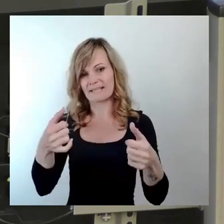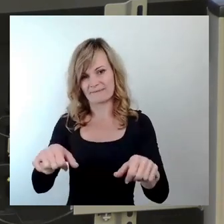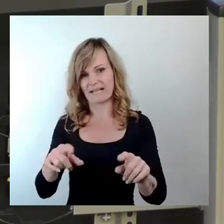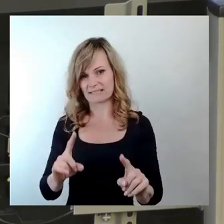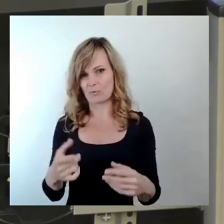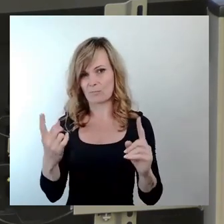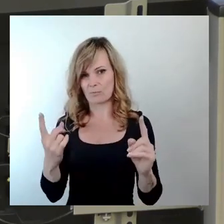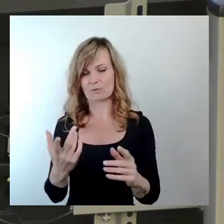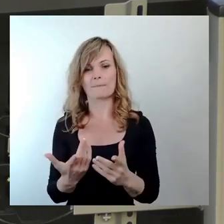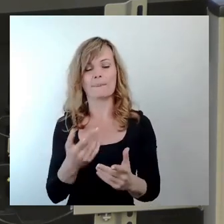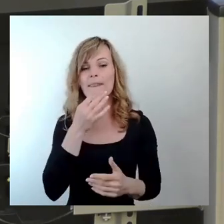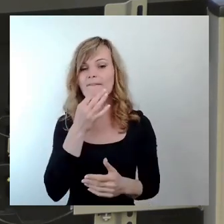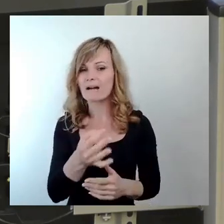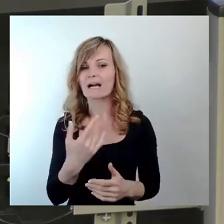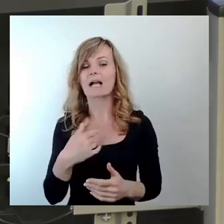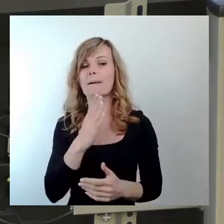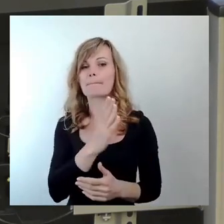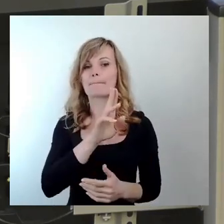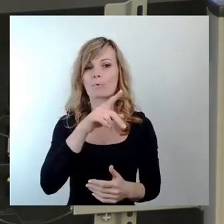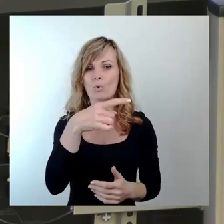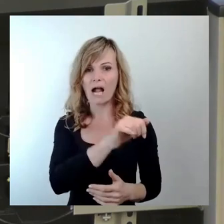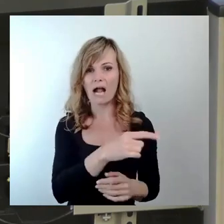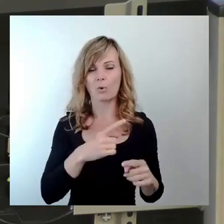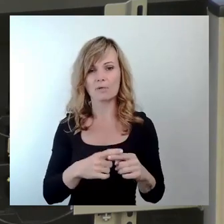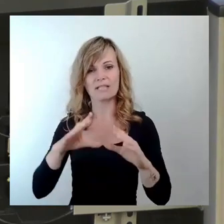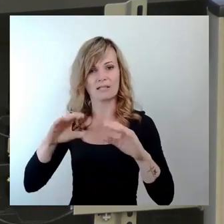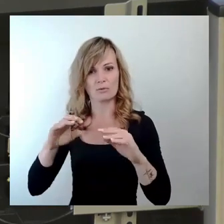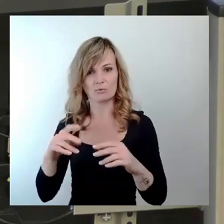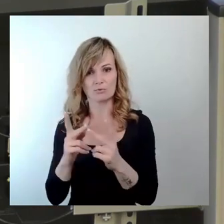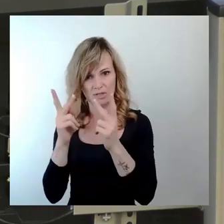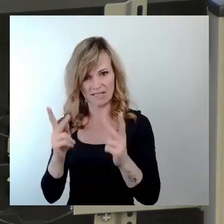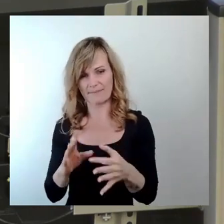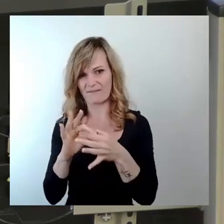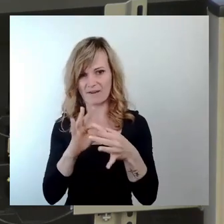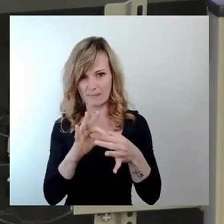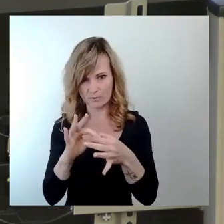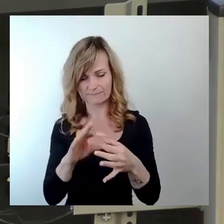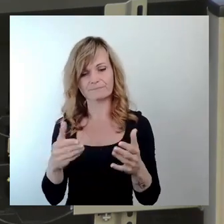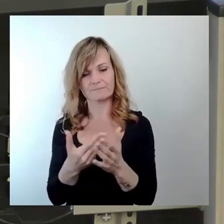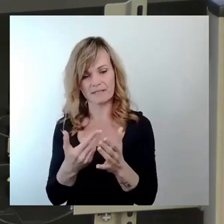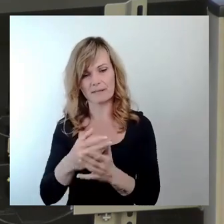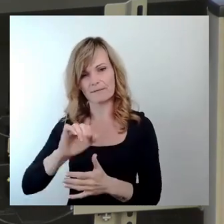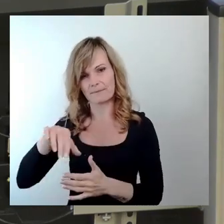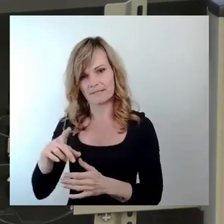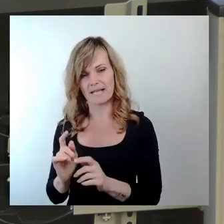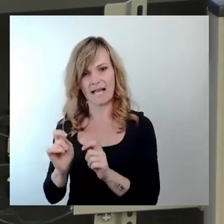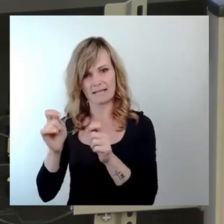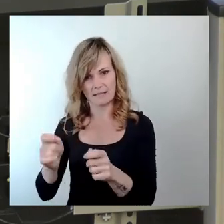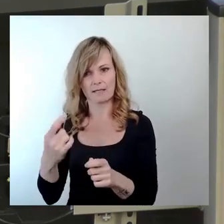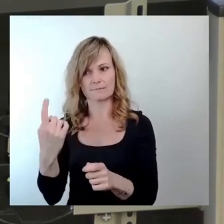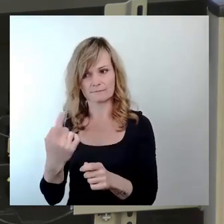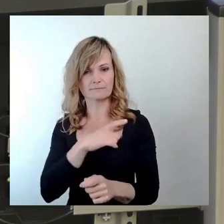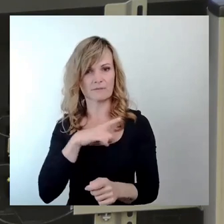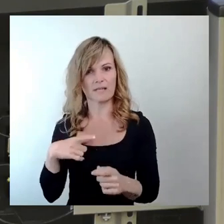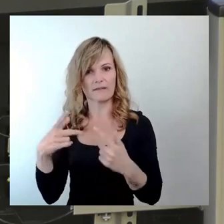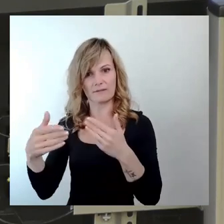Frage Buga und dem Nutzungskonzept verbunden. Insofern sehen wir den SPD-Antrag dann auch als langfristige